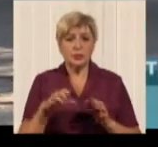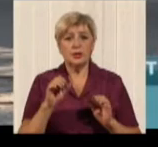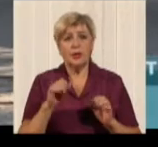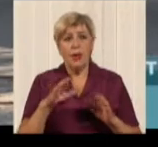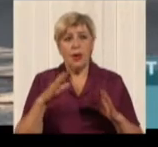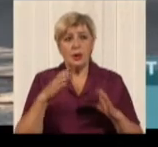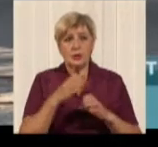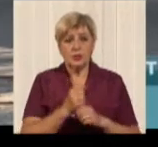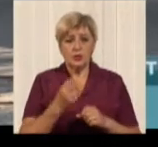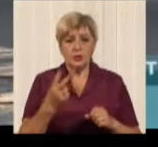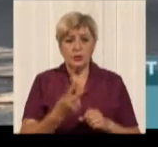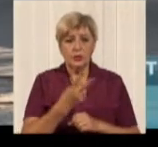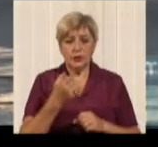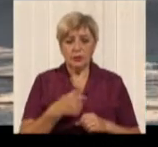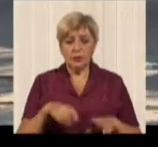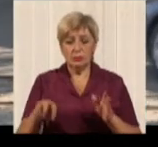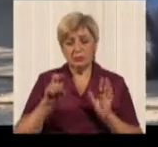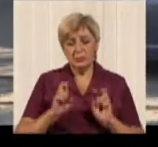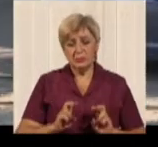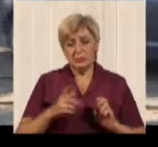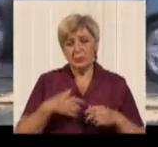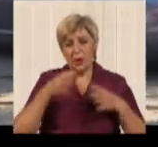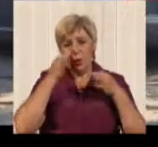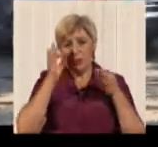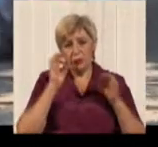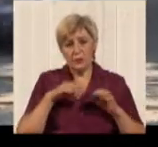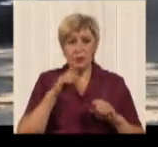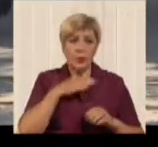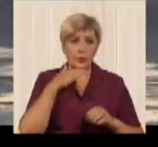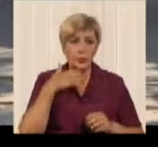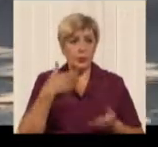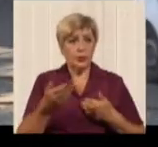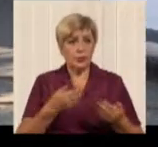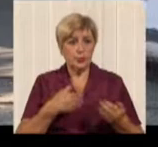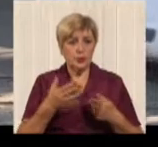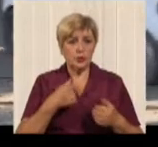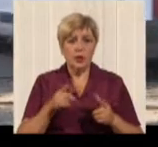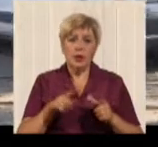Тобто, це говорить про те, що деякі товариші тепер ходять пішки, або користуються, можливо, маршрутками.